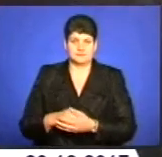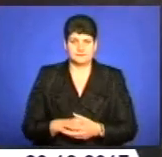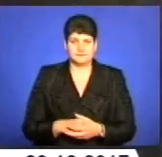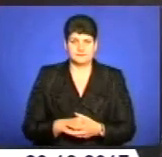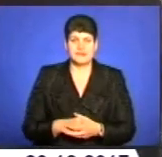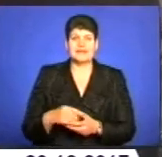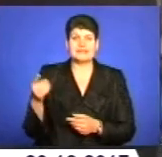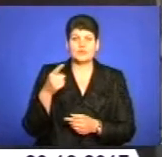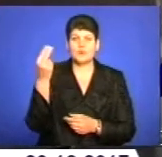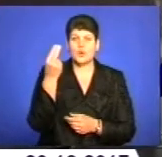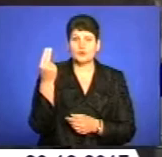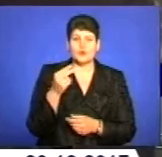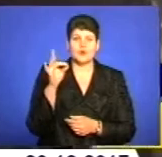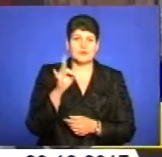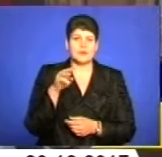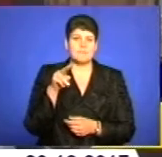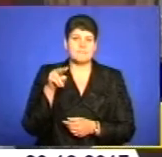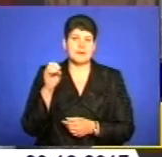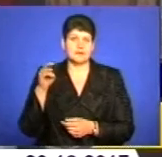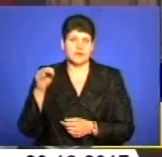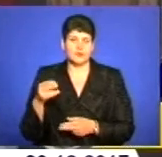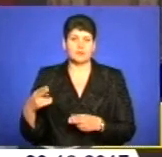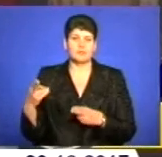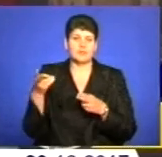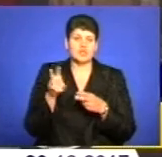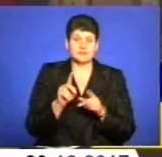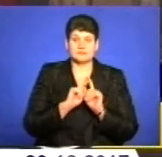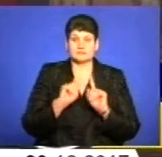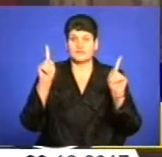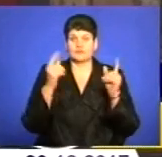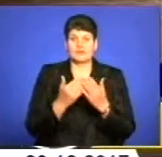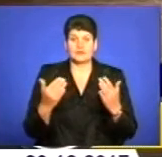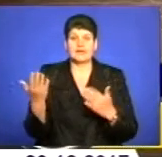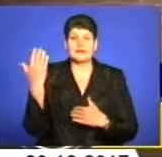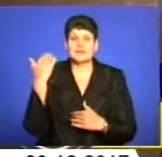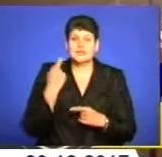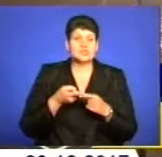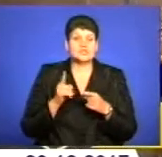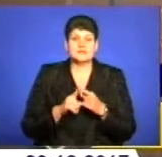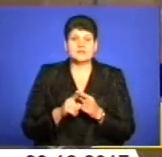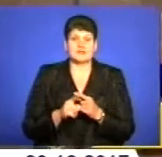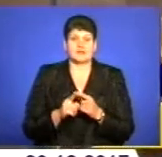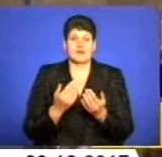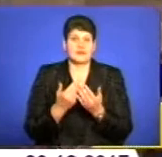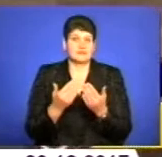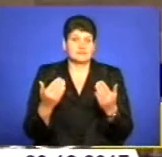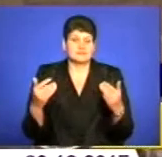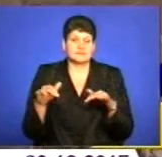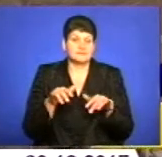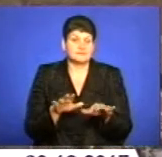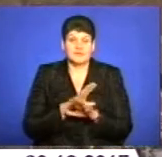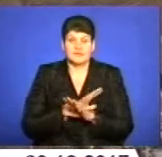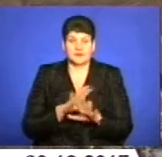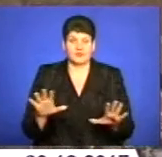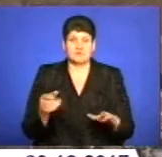Тернопільська художниця Роксолана Петранко відвідала незвичайну виставку, адже раніше таких мистецьких акцій у Тернополі не було. Каже, що їй